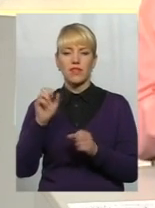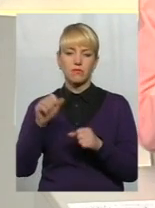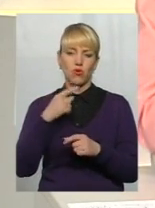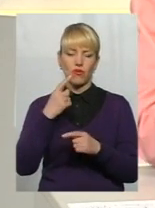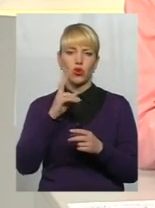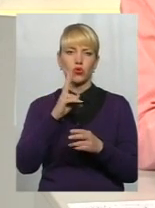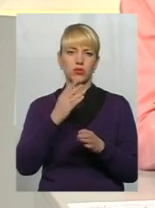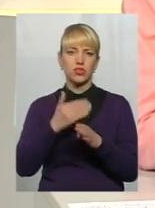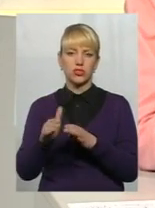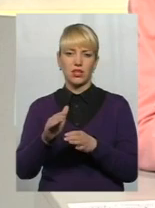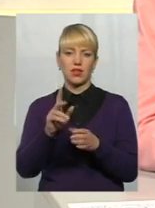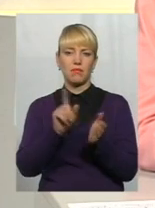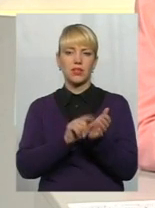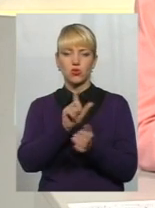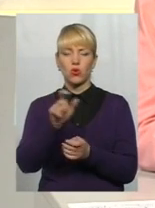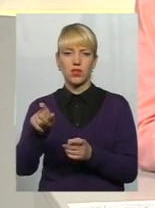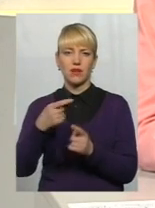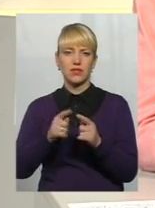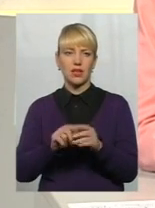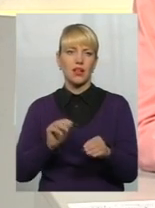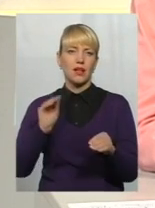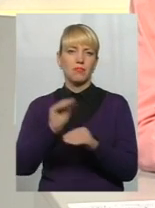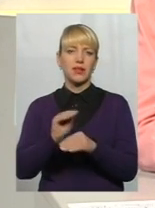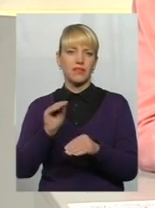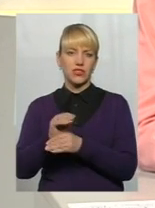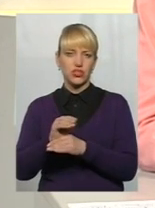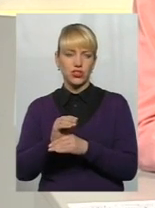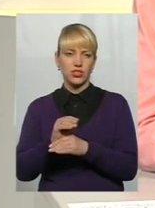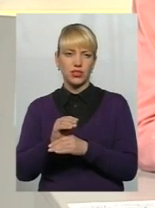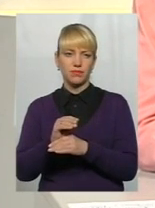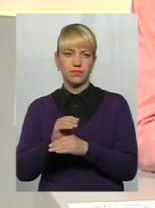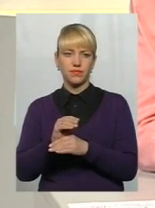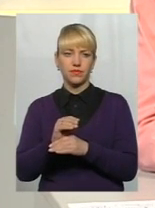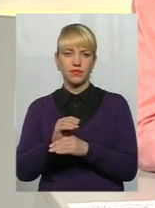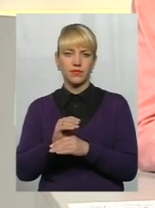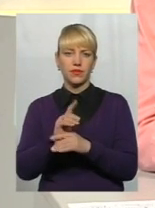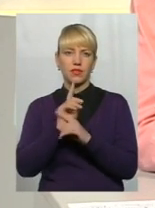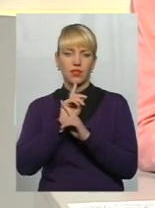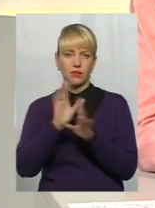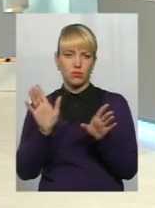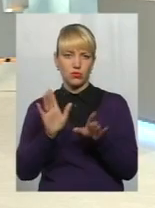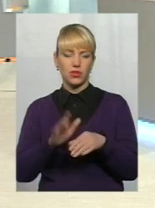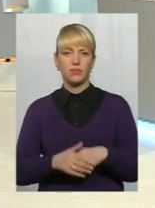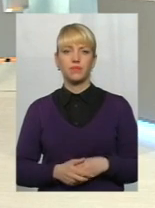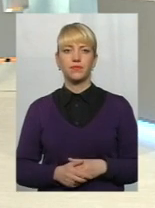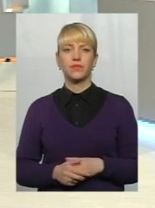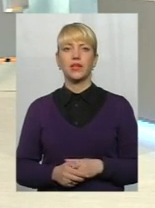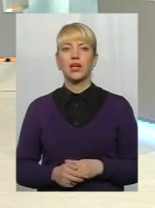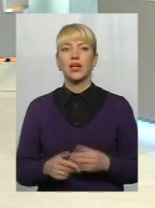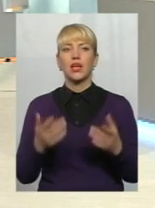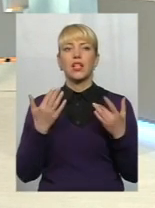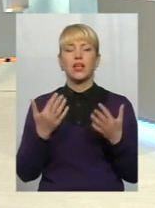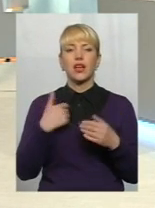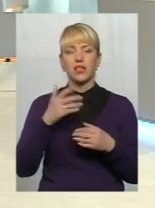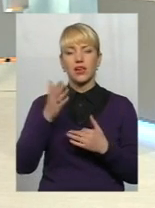пенсіонерів, це підвищення, яке відбудеться, актуалізація пенсій не торкнеться? Так, як я вже